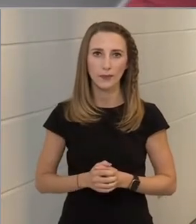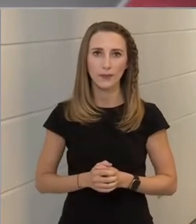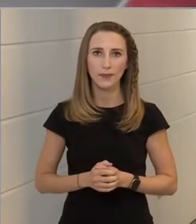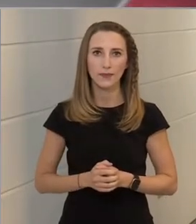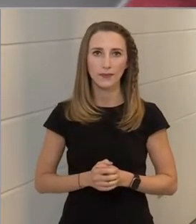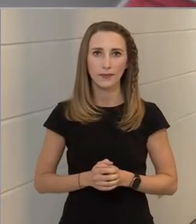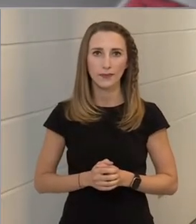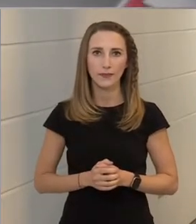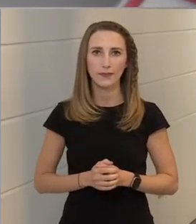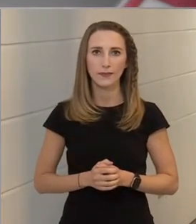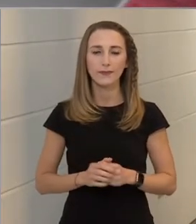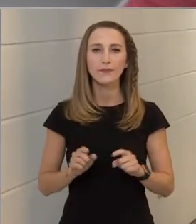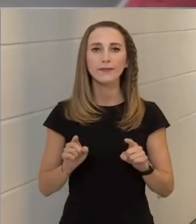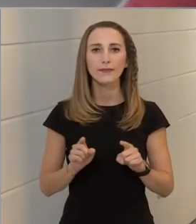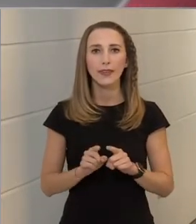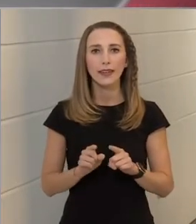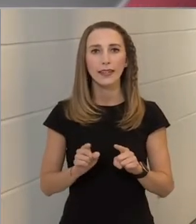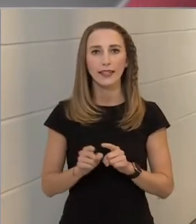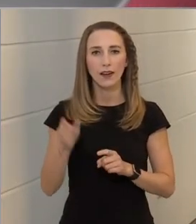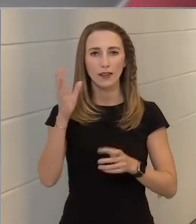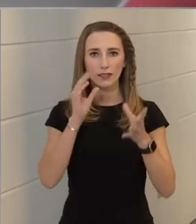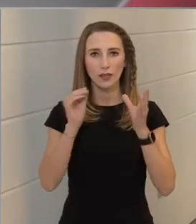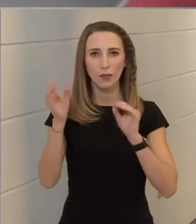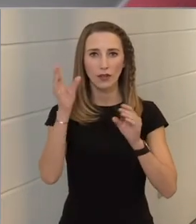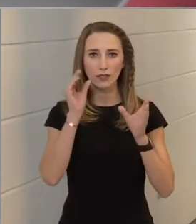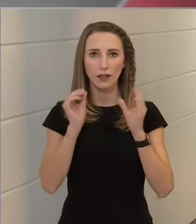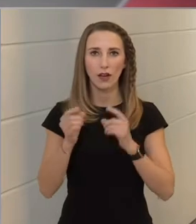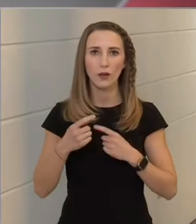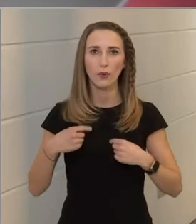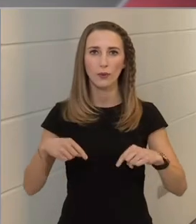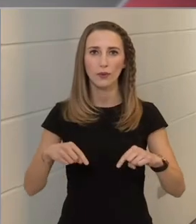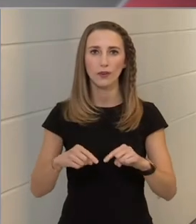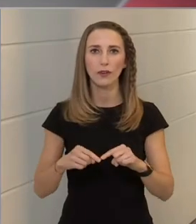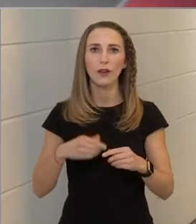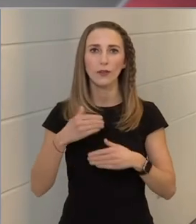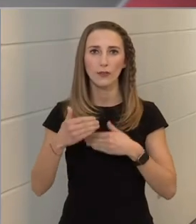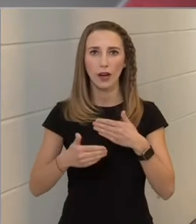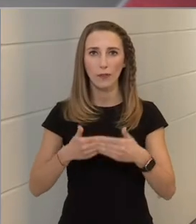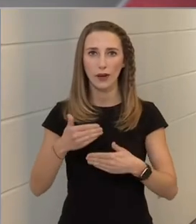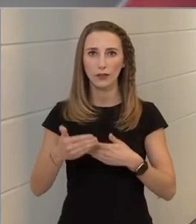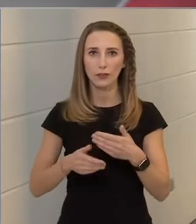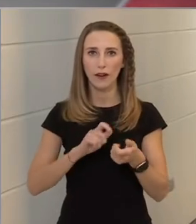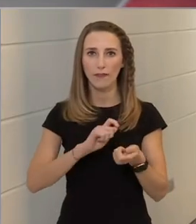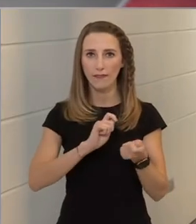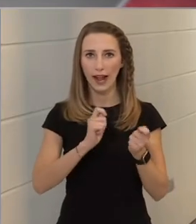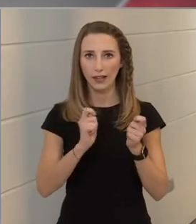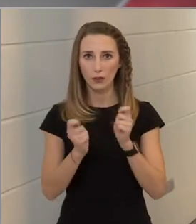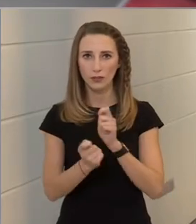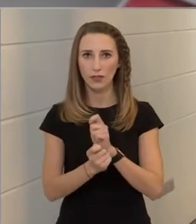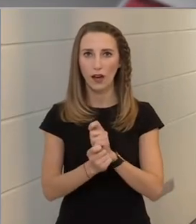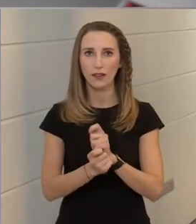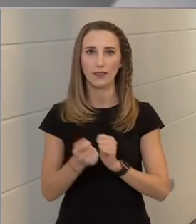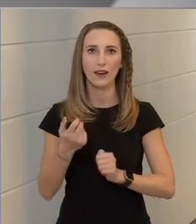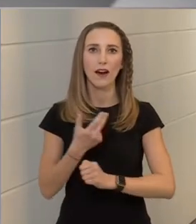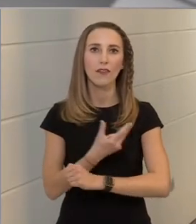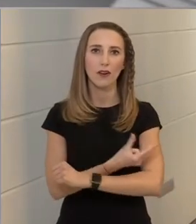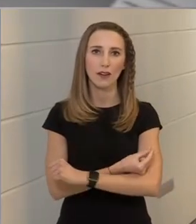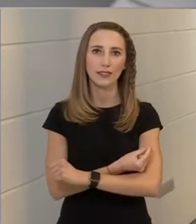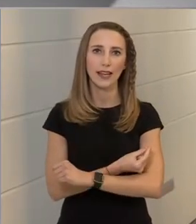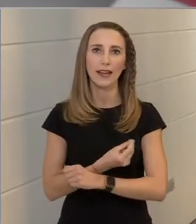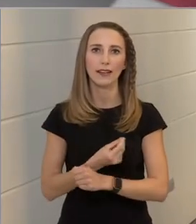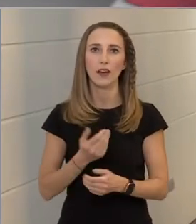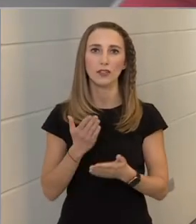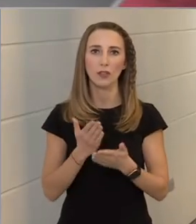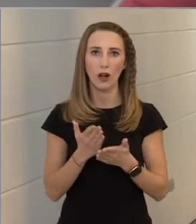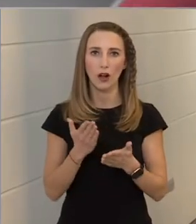így azt tapasztaljuk, hogy folyamatosan változhat a vakcináknak az